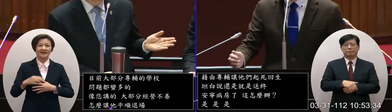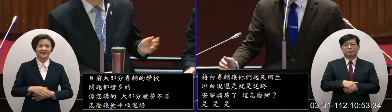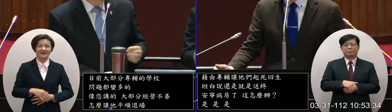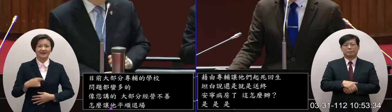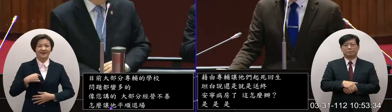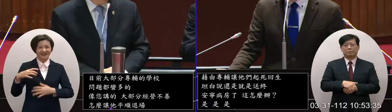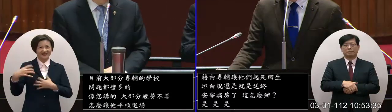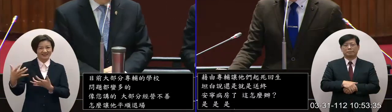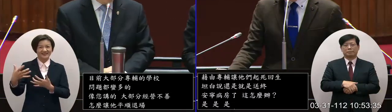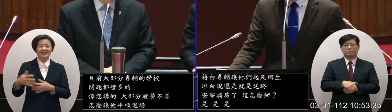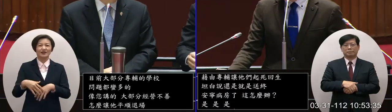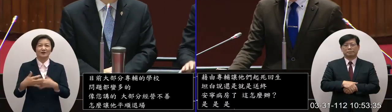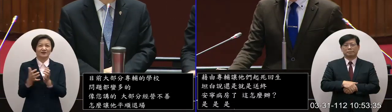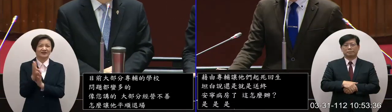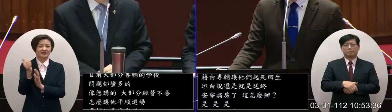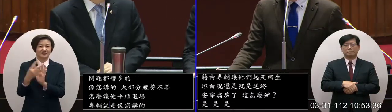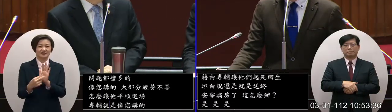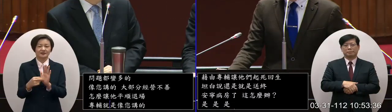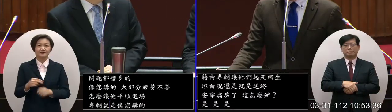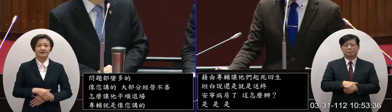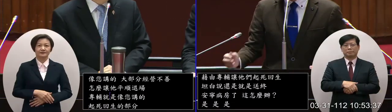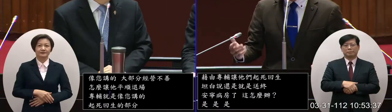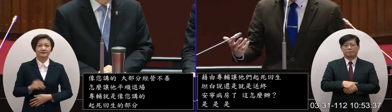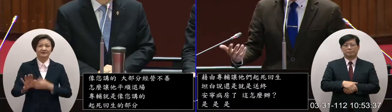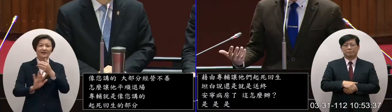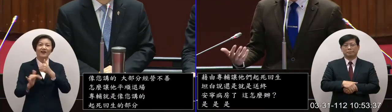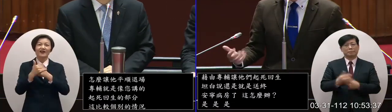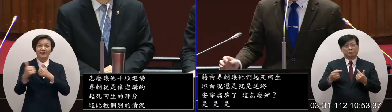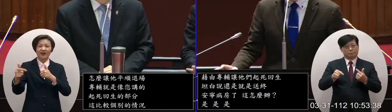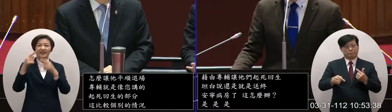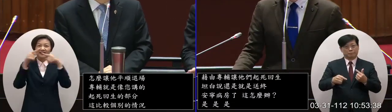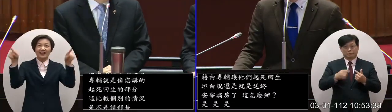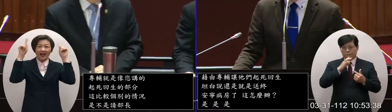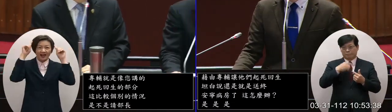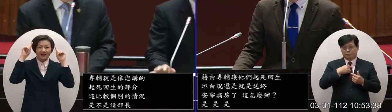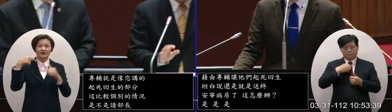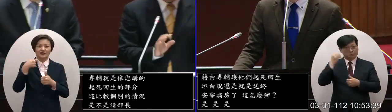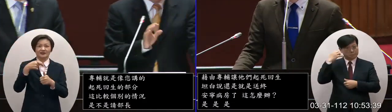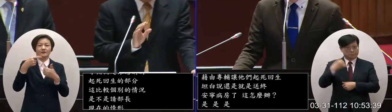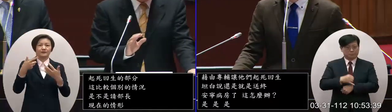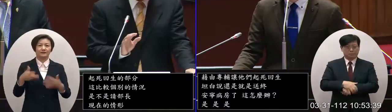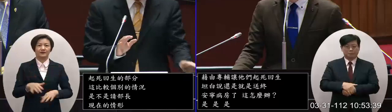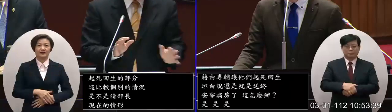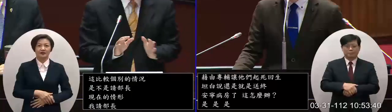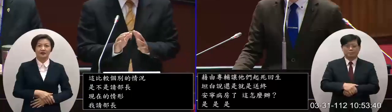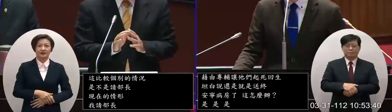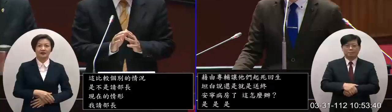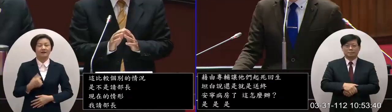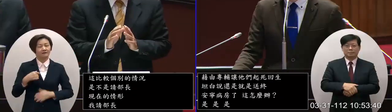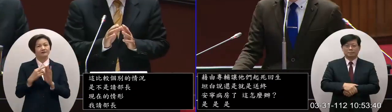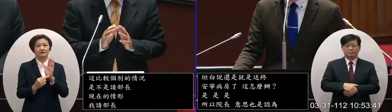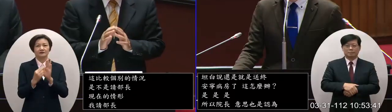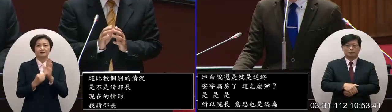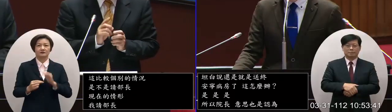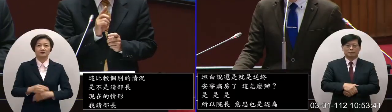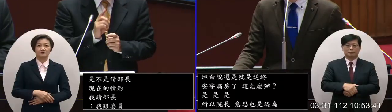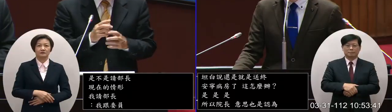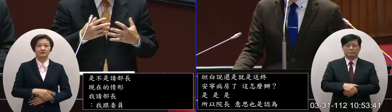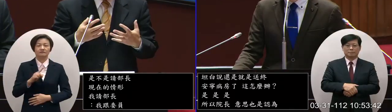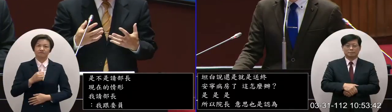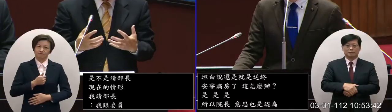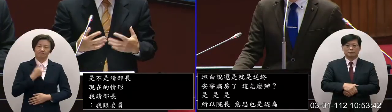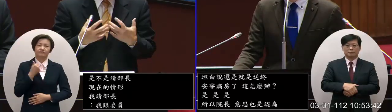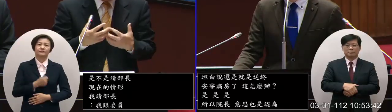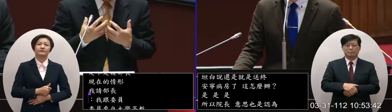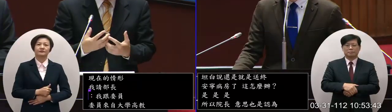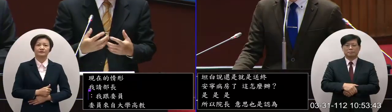我請部長因為來自大學這樣這是個真大壞消息非常熟悉那應該這樣子講確實啦